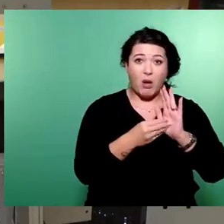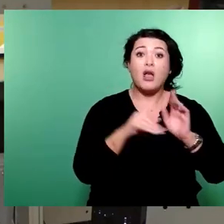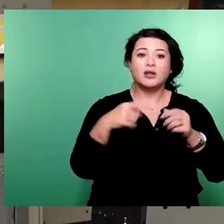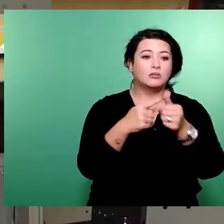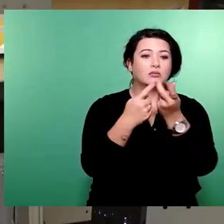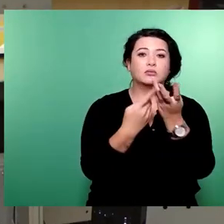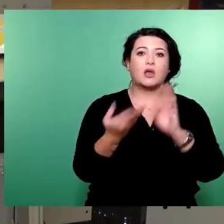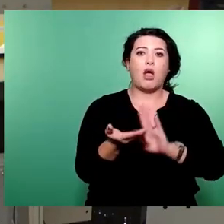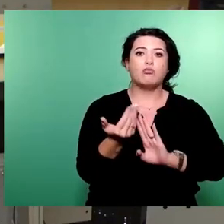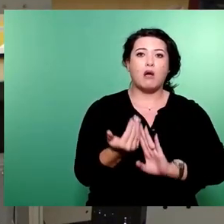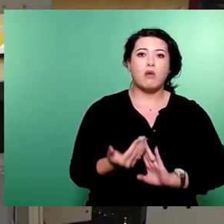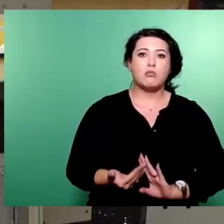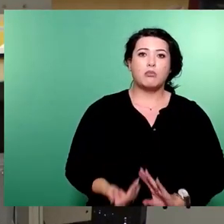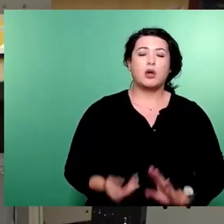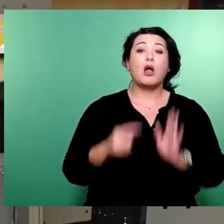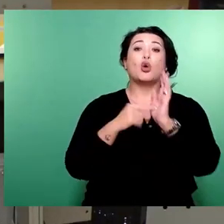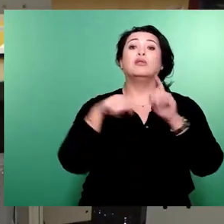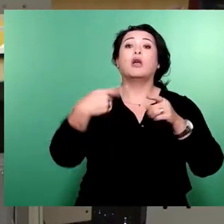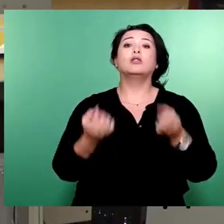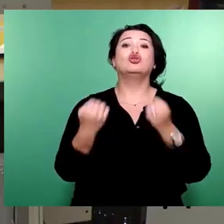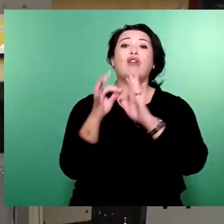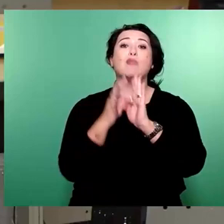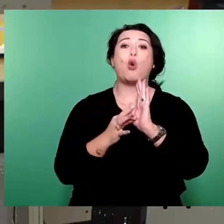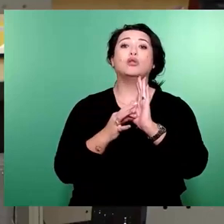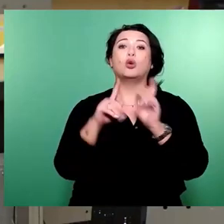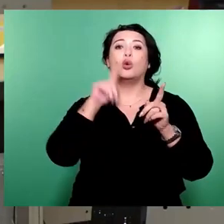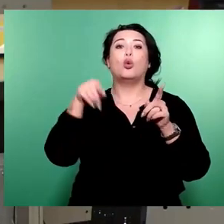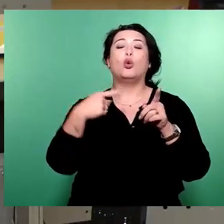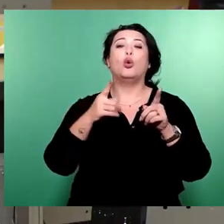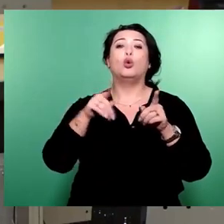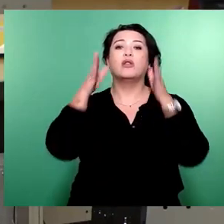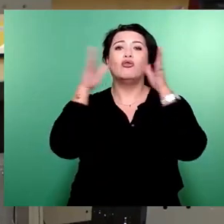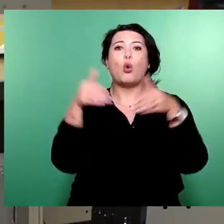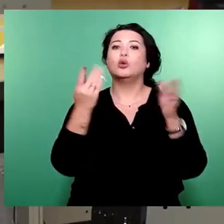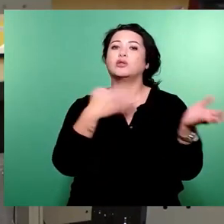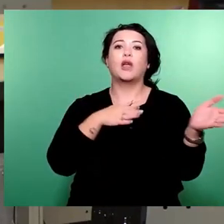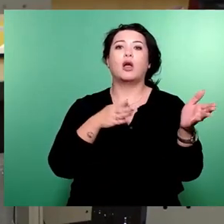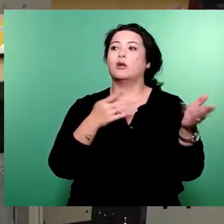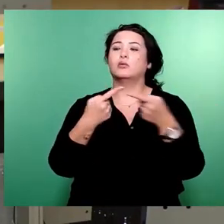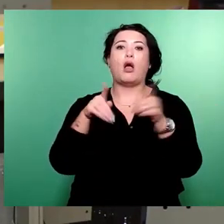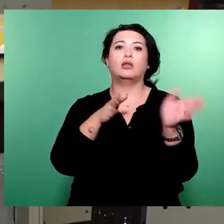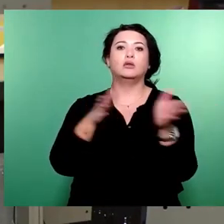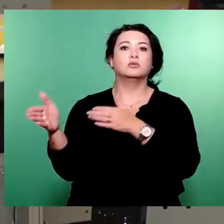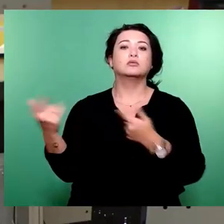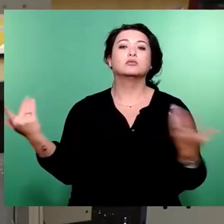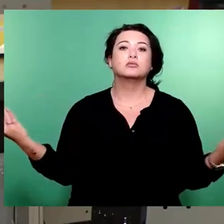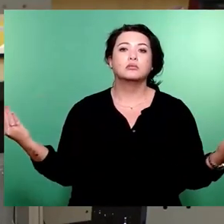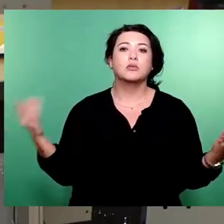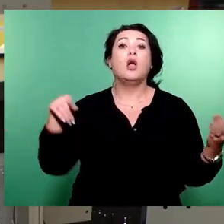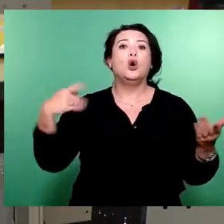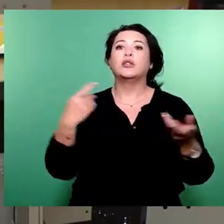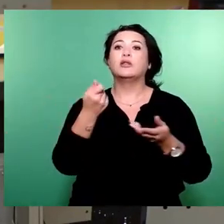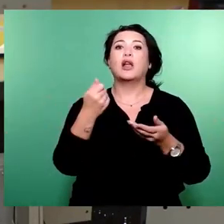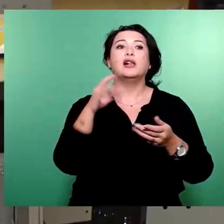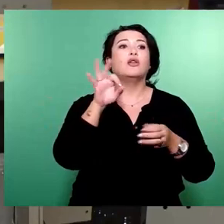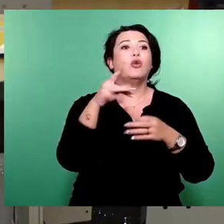weil natürlich die Schwerpunkte der Parteien anders sind. Der Fokus der Parteien auf etwas anderem liegt. Selbstverständlich wäre dann weniger Geld für die Jugendliche.